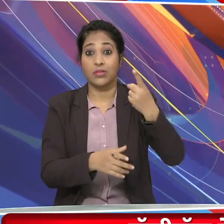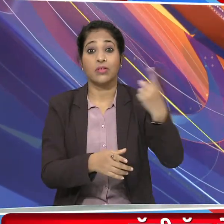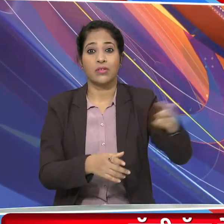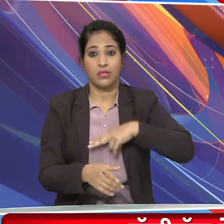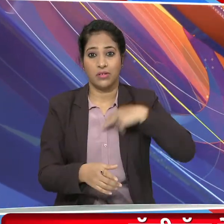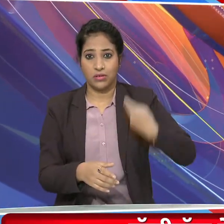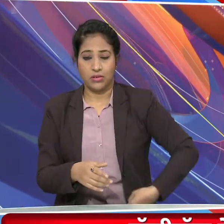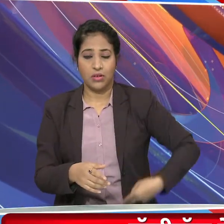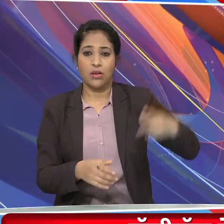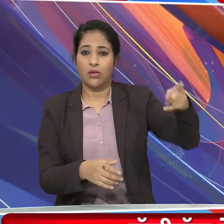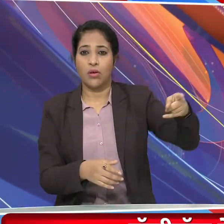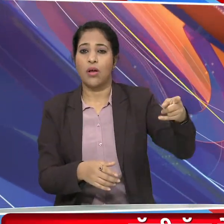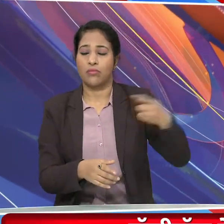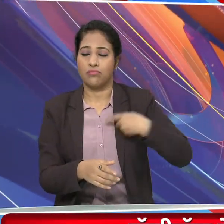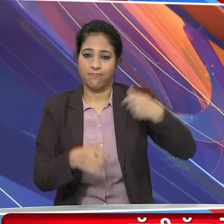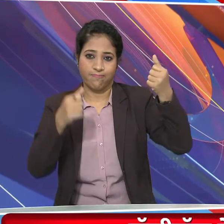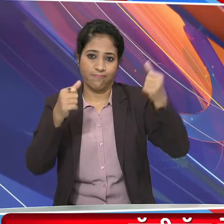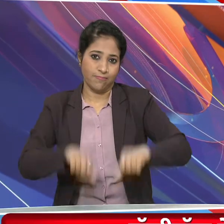मिली शिकरस्त